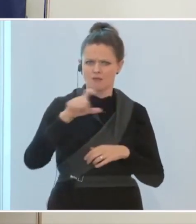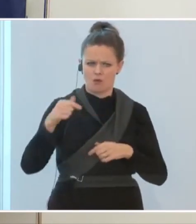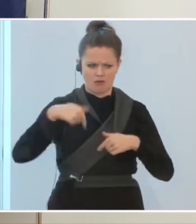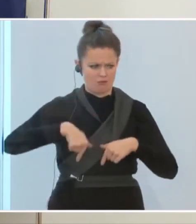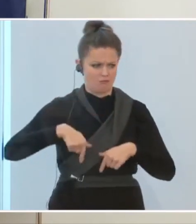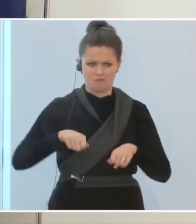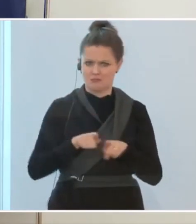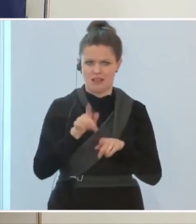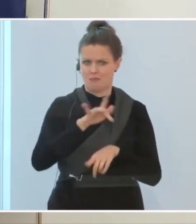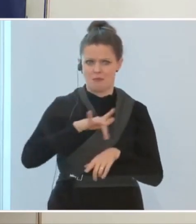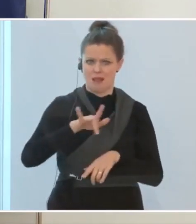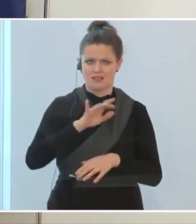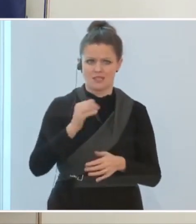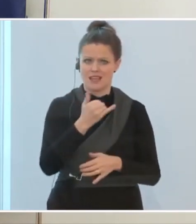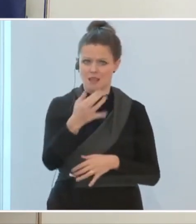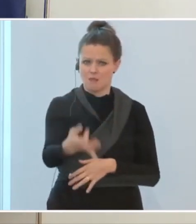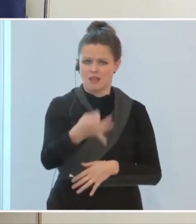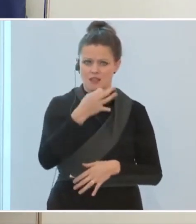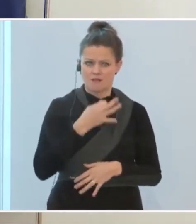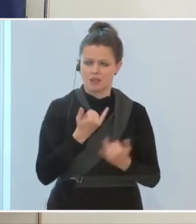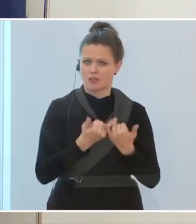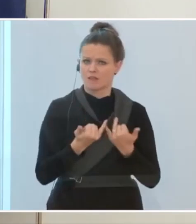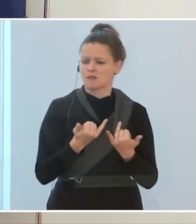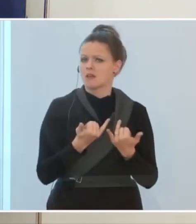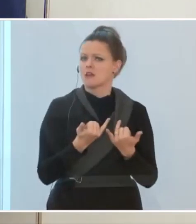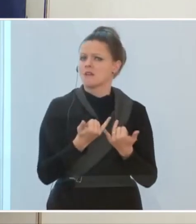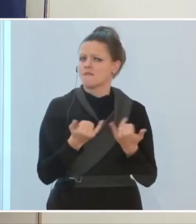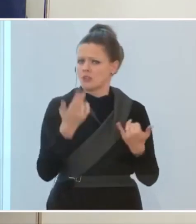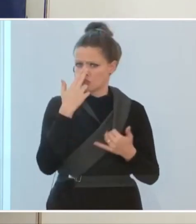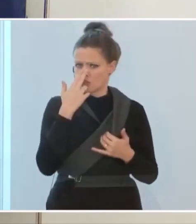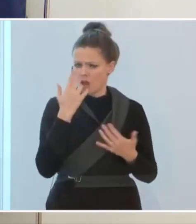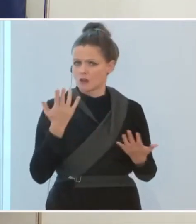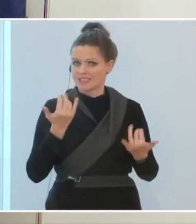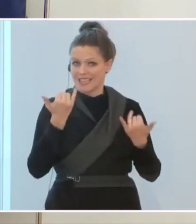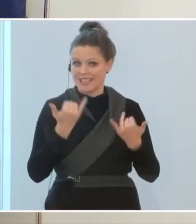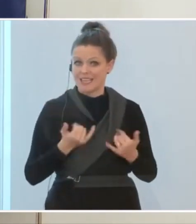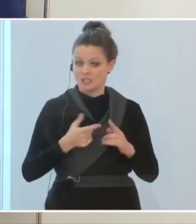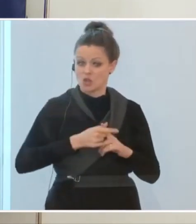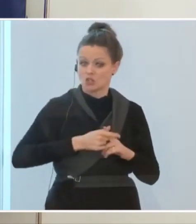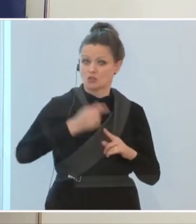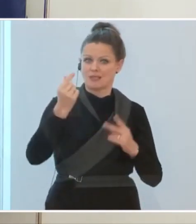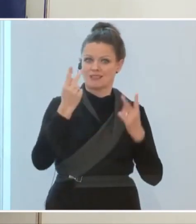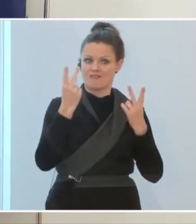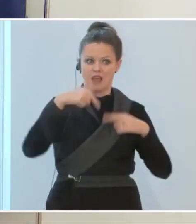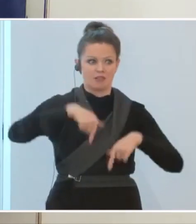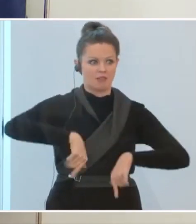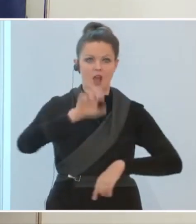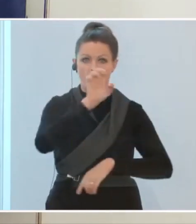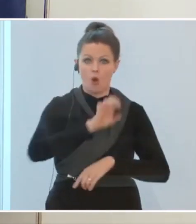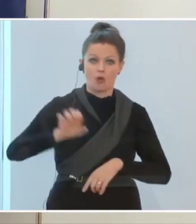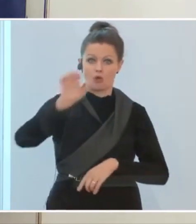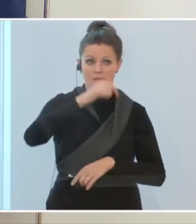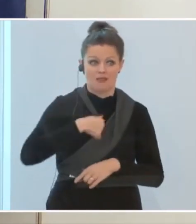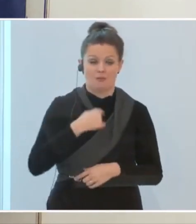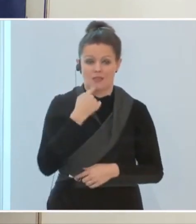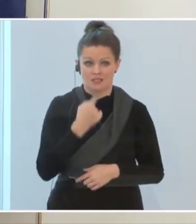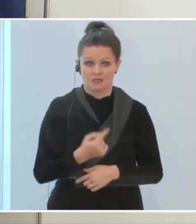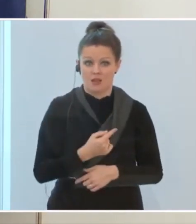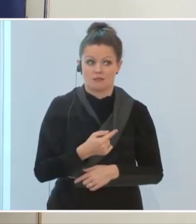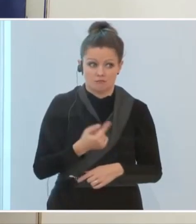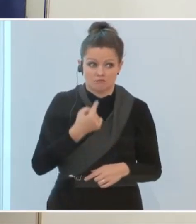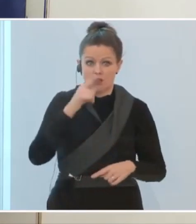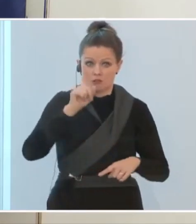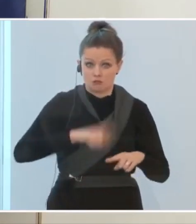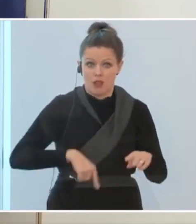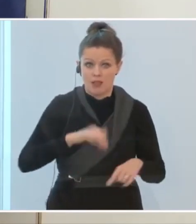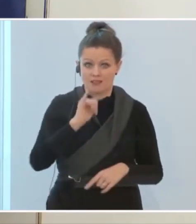und bin gefragt worden, was ich dazu sage, dass wir gerade den absoluten Spitzenwert in Europa haben. Und ich habe geantwortet, das ist schlecht,